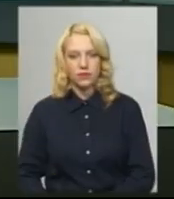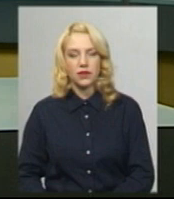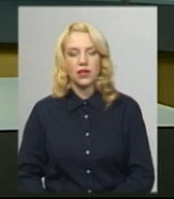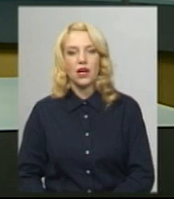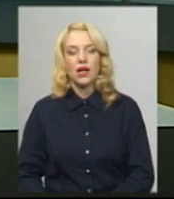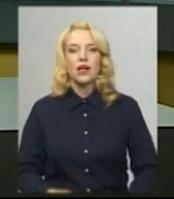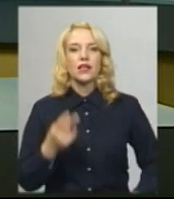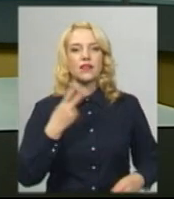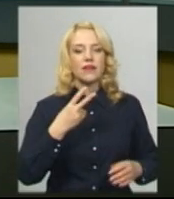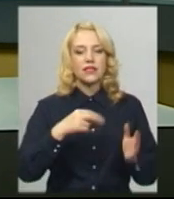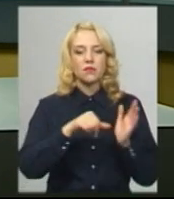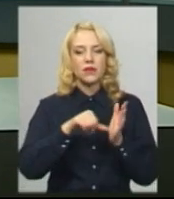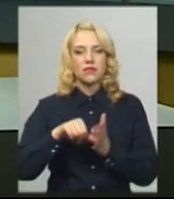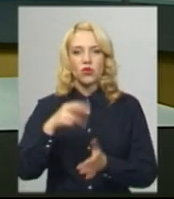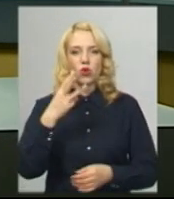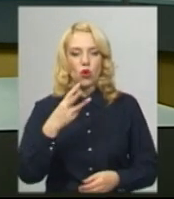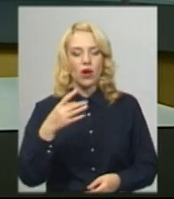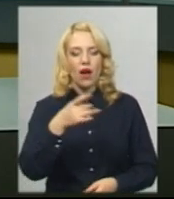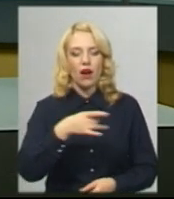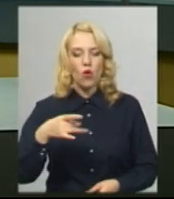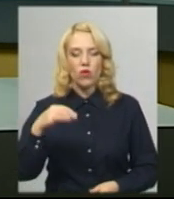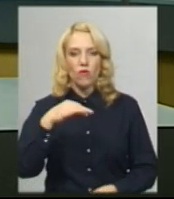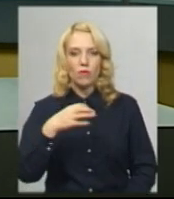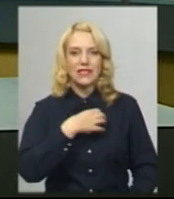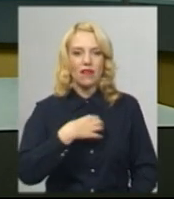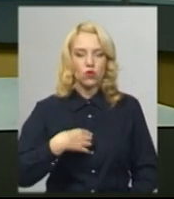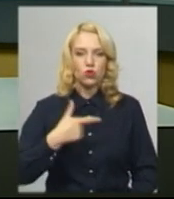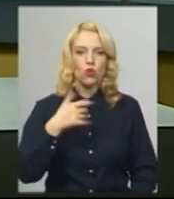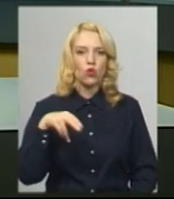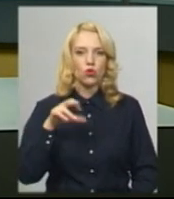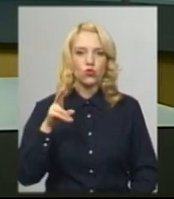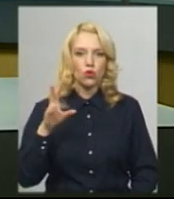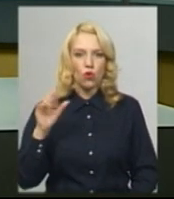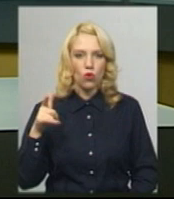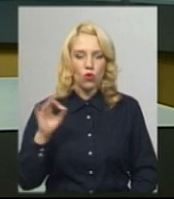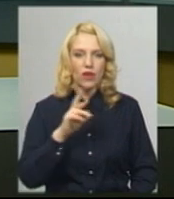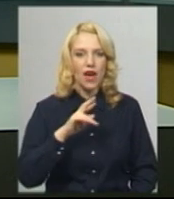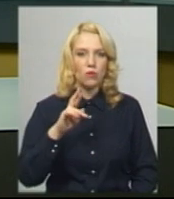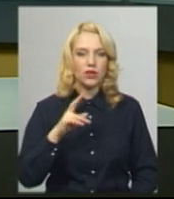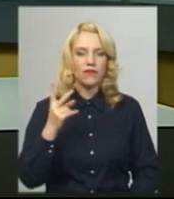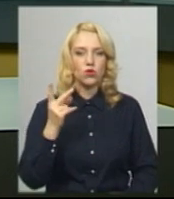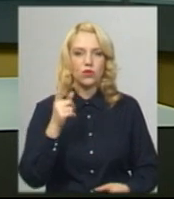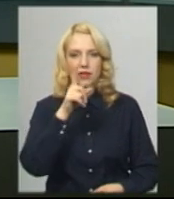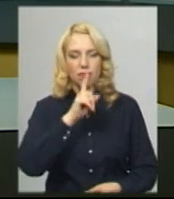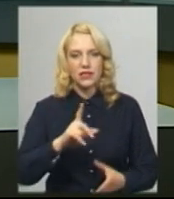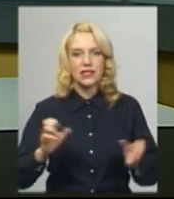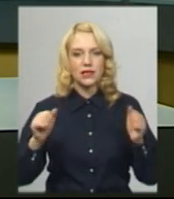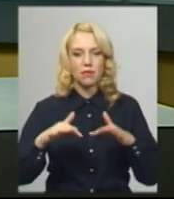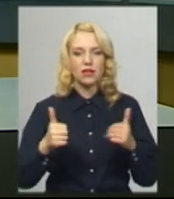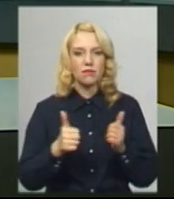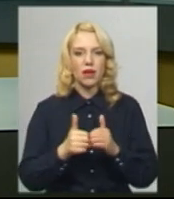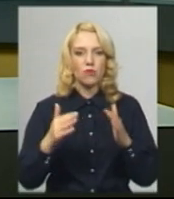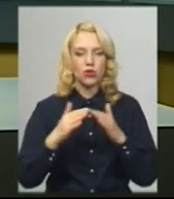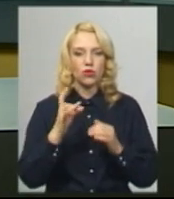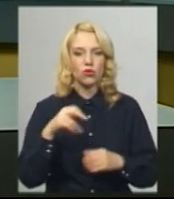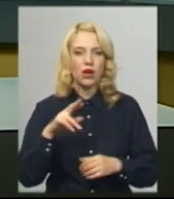20 представників трьох районів області – Славутського, Городоцького та Ярмоленецького – вдруге за місяць зібралися біля будинку рад